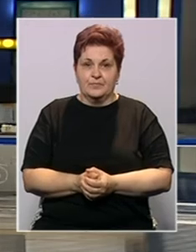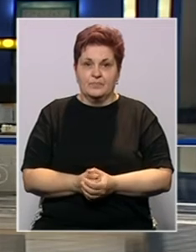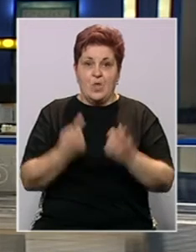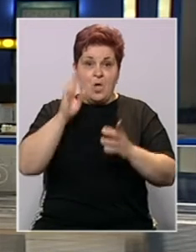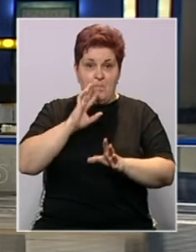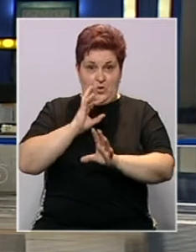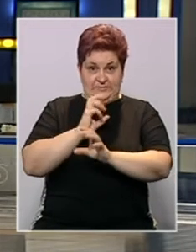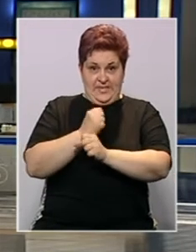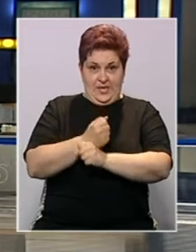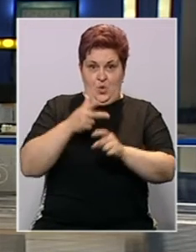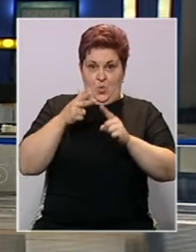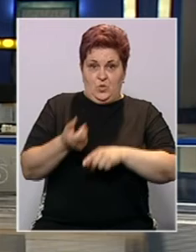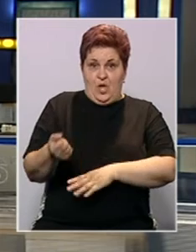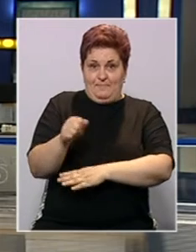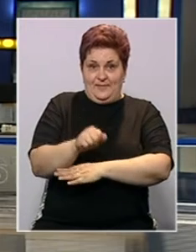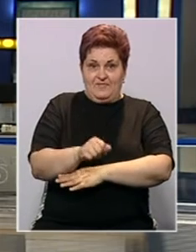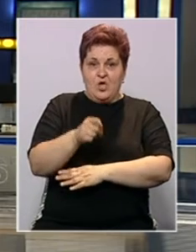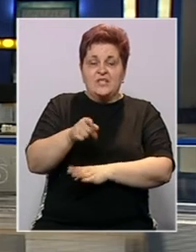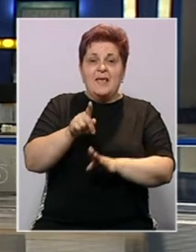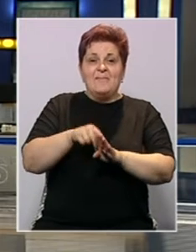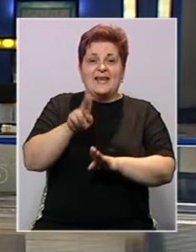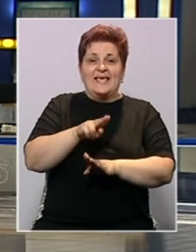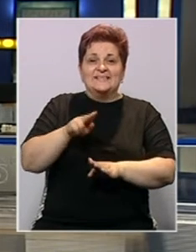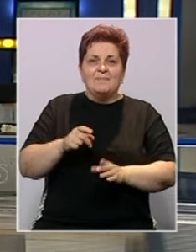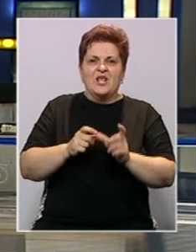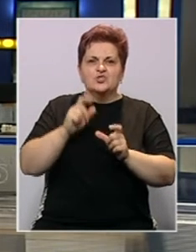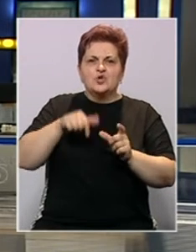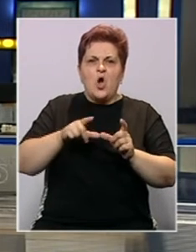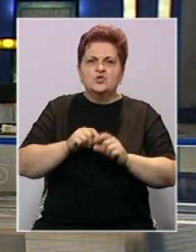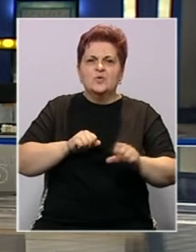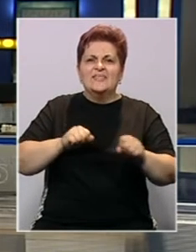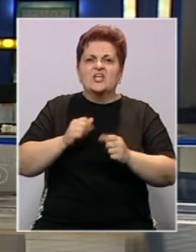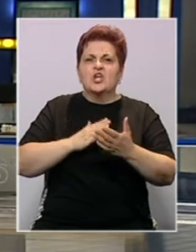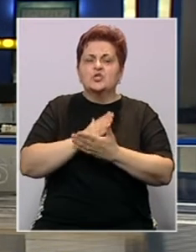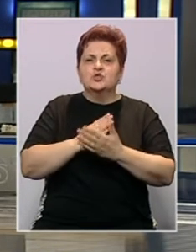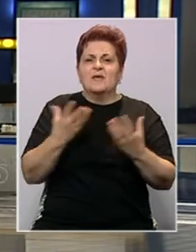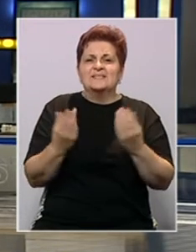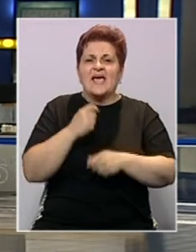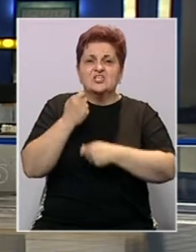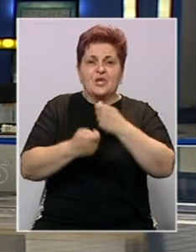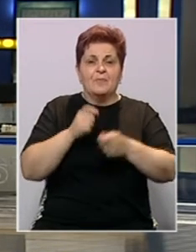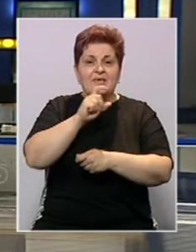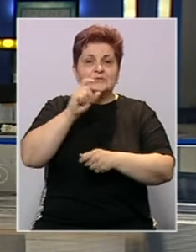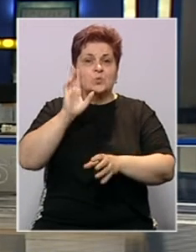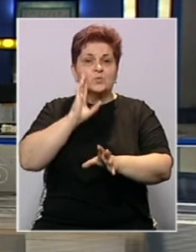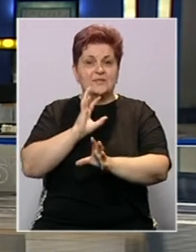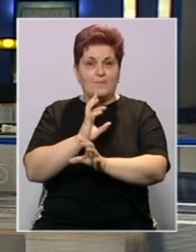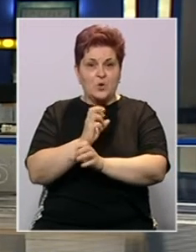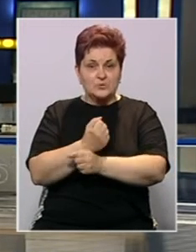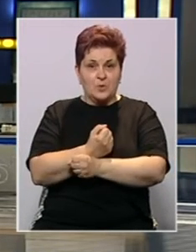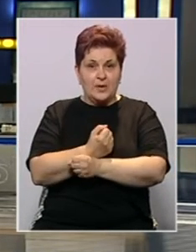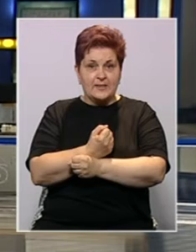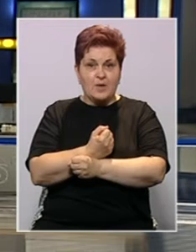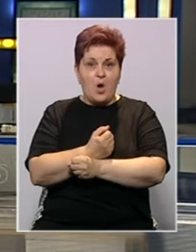Sud Bosne i Hercegovine ukinuo je pritvor i odredio mjere zabrane Draganu Šojiću, direktoru službe za zajedničke poslove institucija